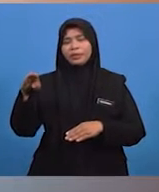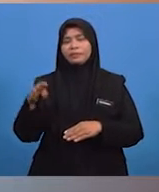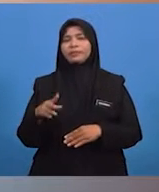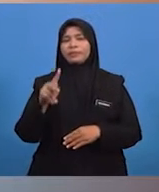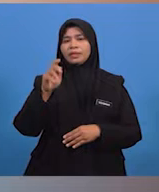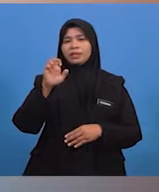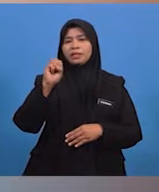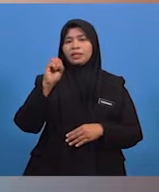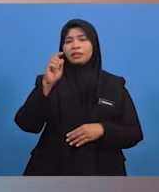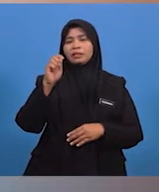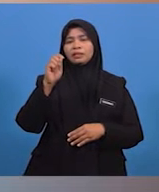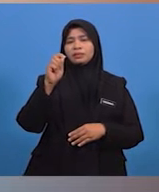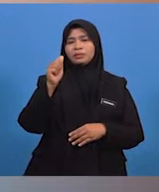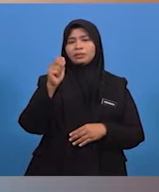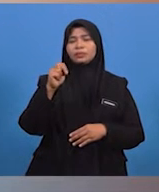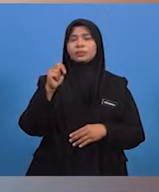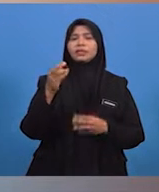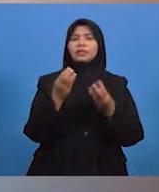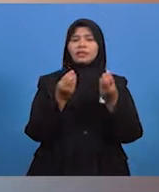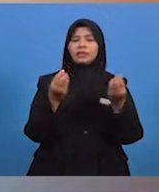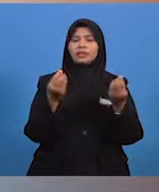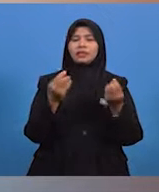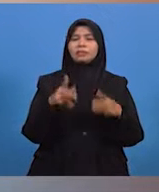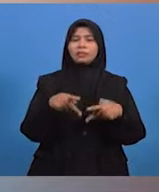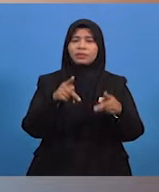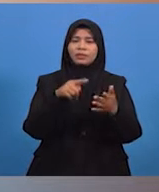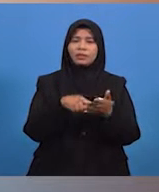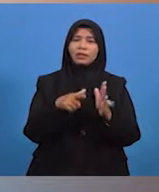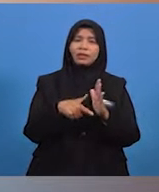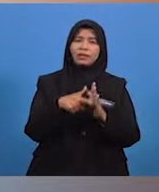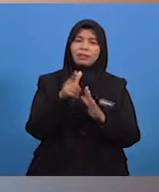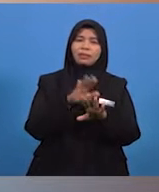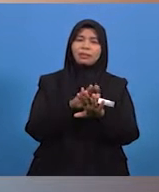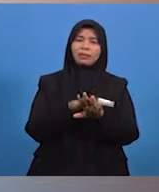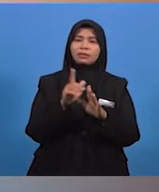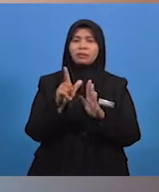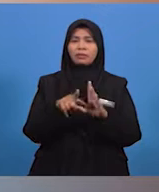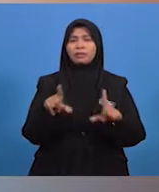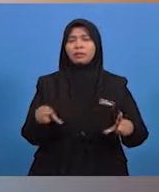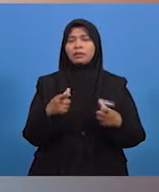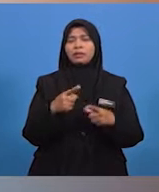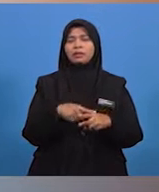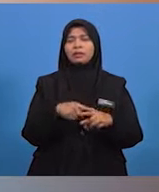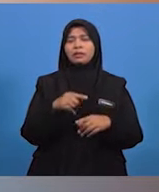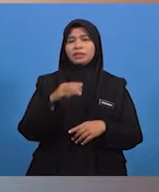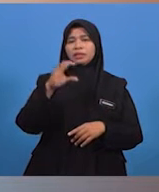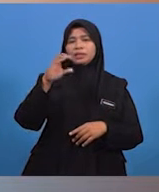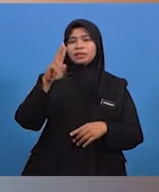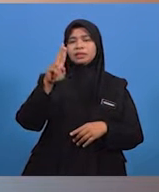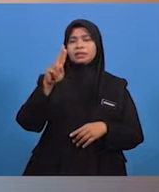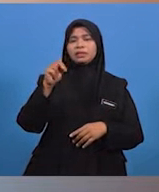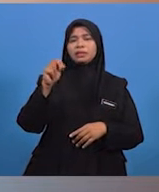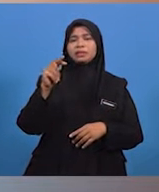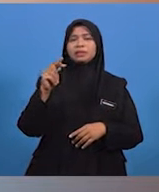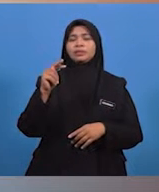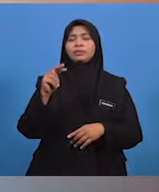Kesotan tanih Proses ini lebih kerap berlaku di cerun-cerun landai dengan kecerunan 2